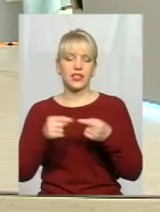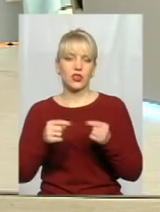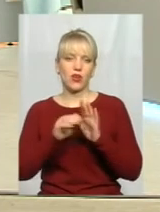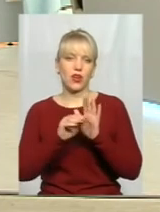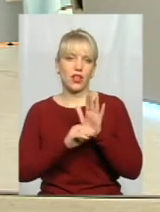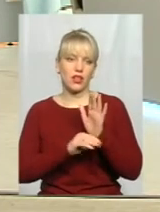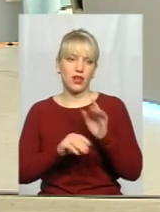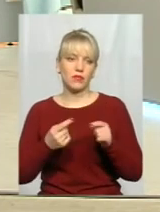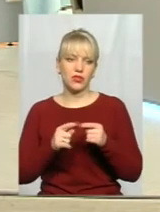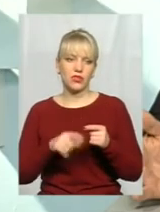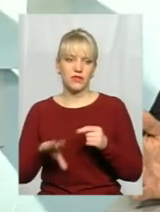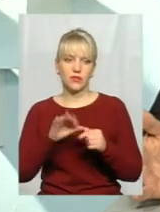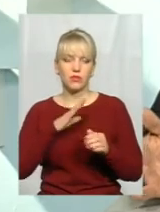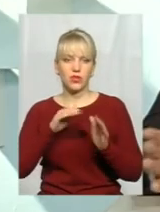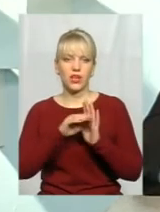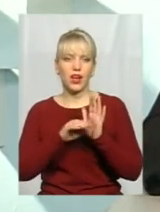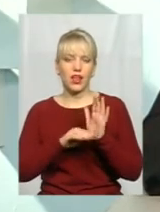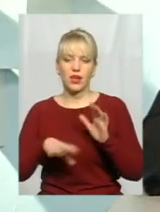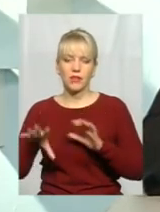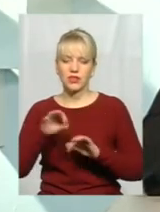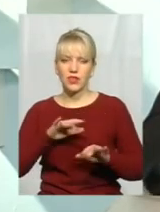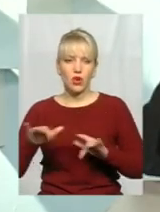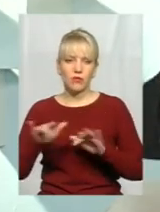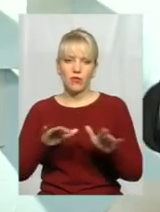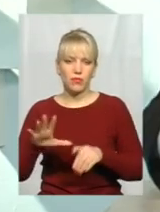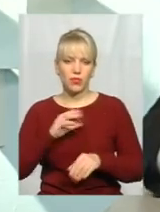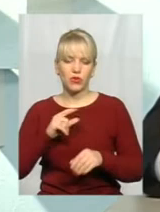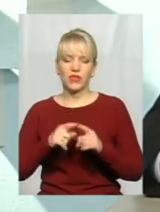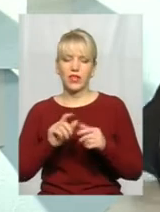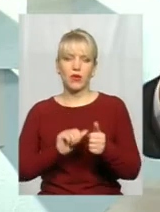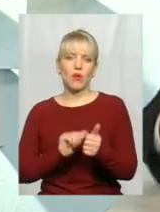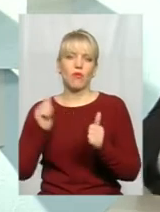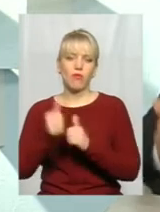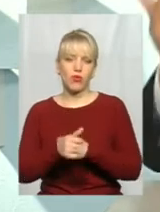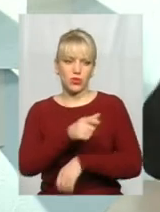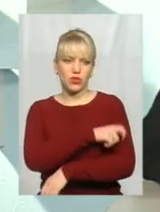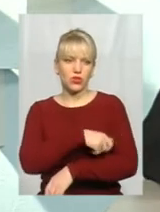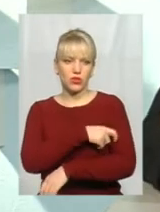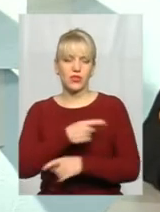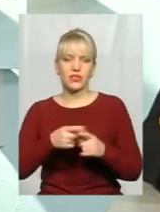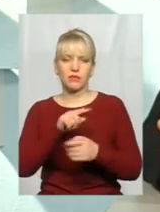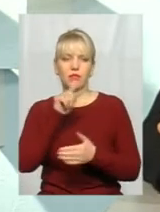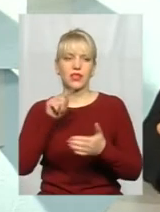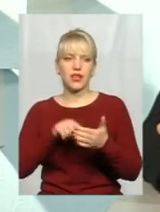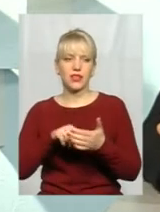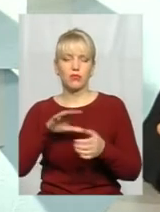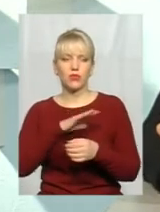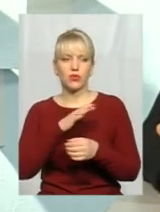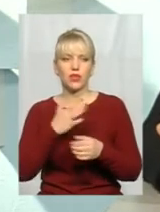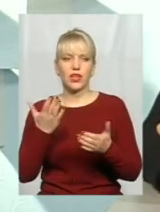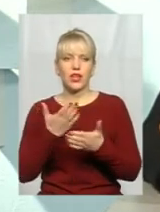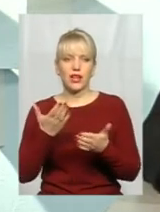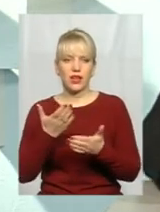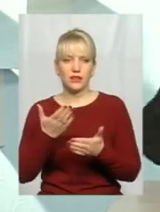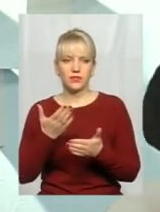питання пройшло всі регламентні процедури. Тобто воно не було внесне позачергове і так далі. Питання поставали